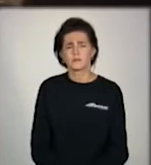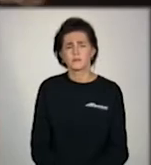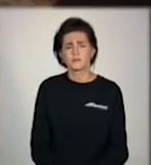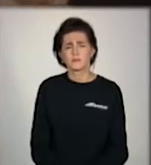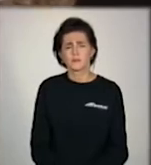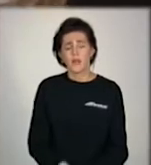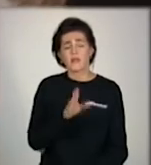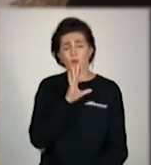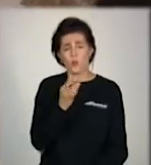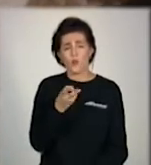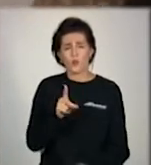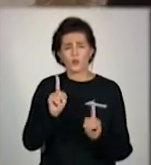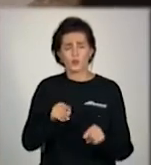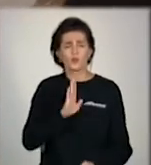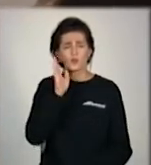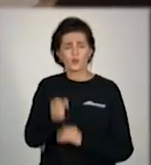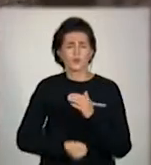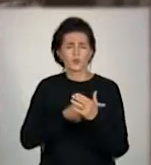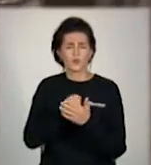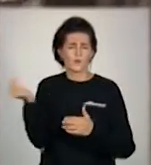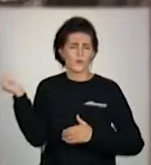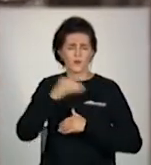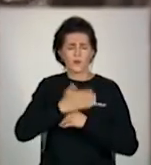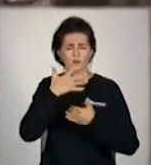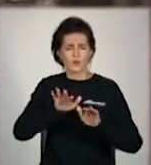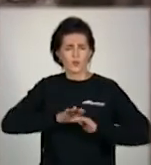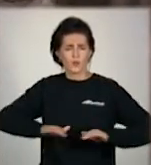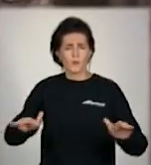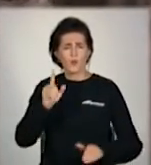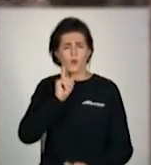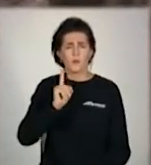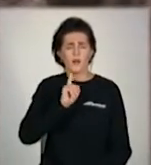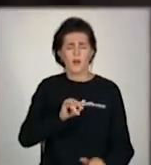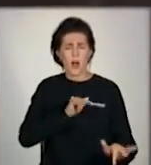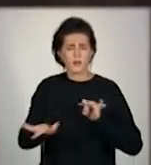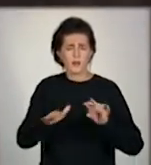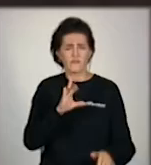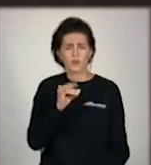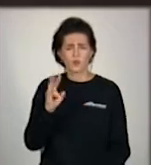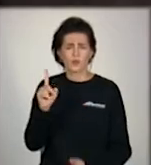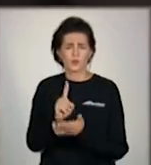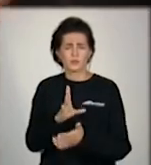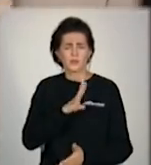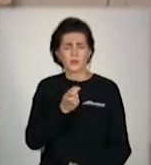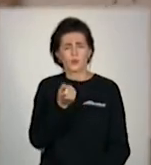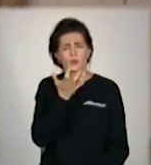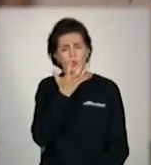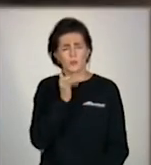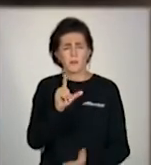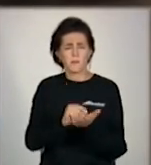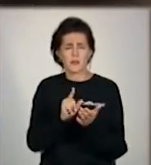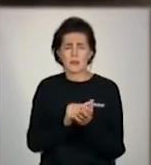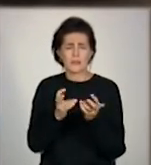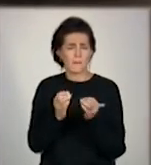Пані Ольга топить хату зранку й до самого вечора. Говорить, поки онуки на канікулах, вдома повинно бути тепло. Пенсія в жінки